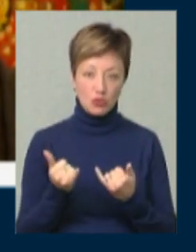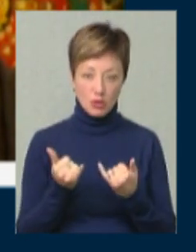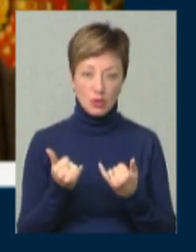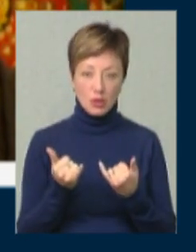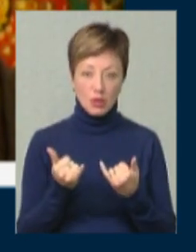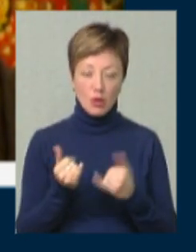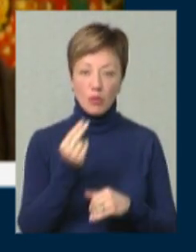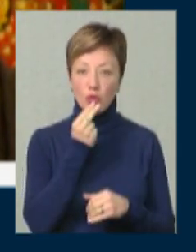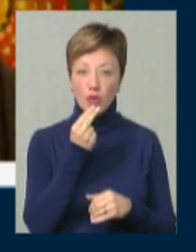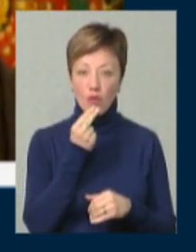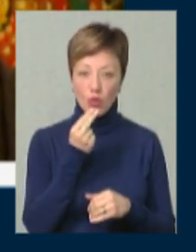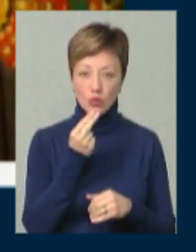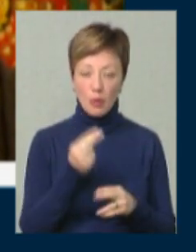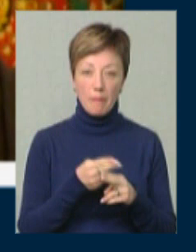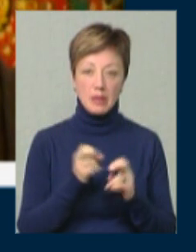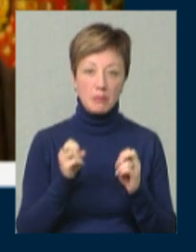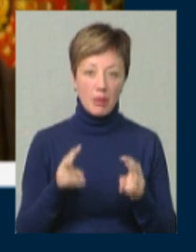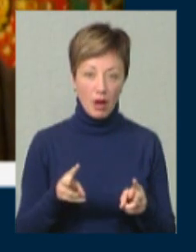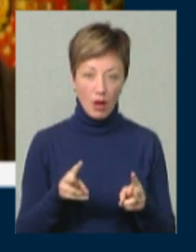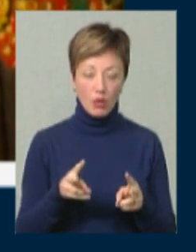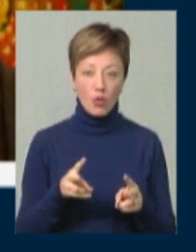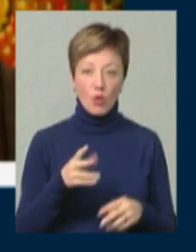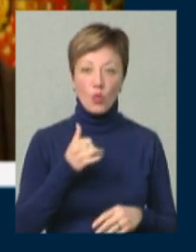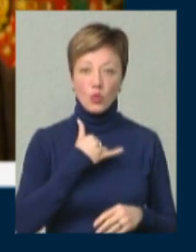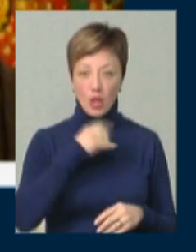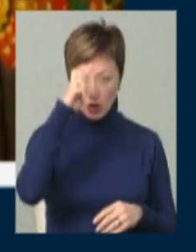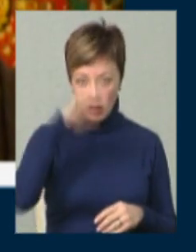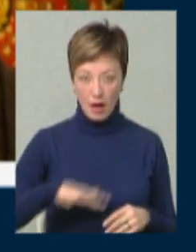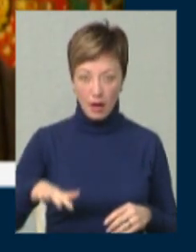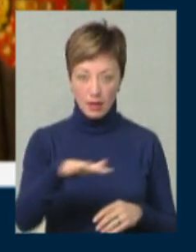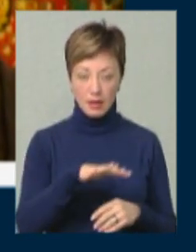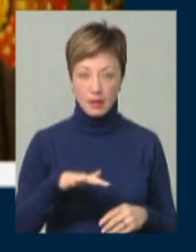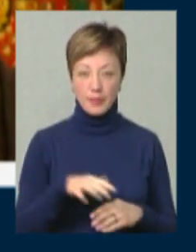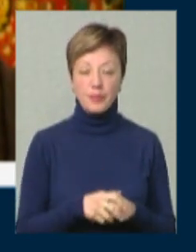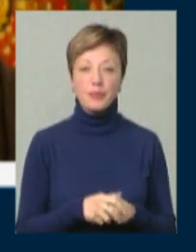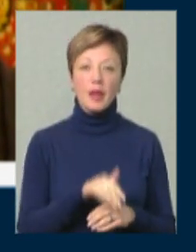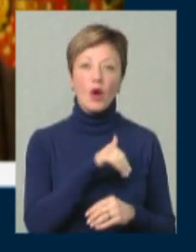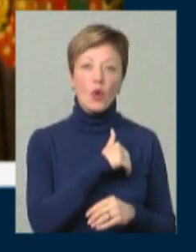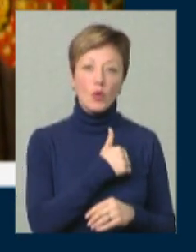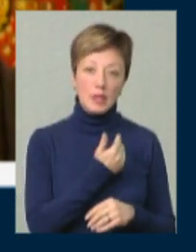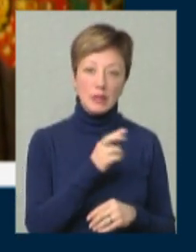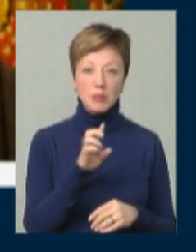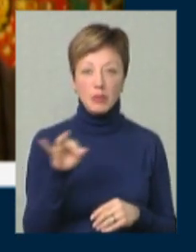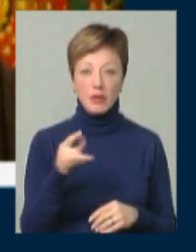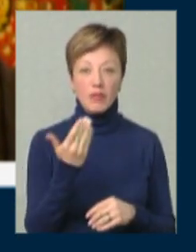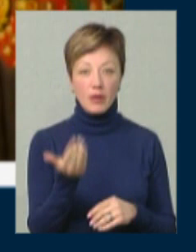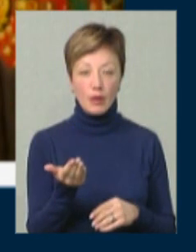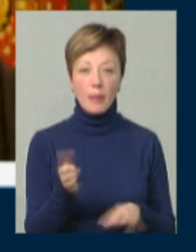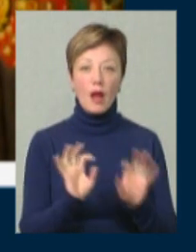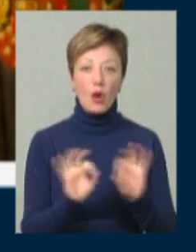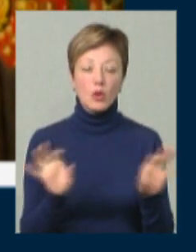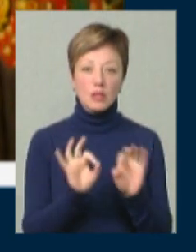продовольчу безпеку в нашій країні. Хотілося би, аби ви